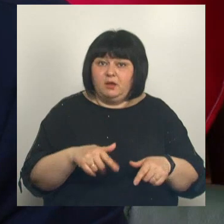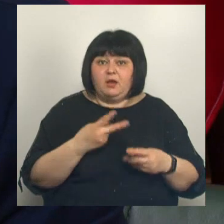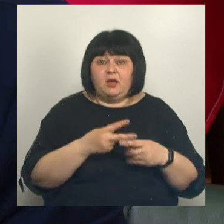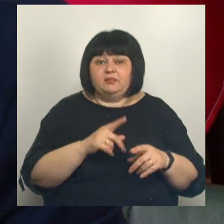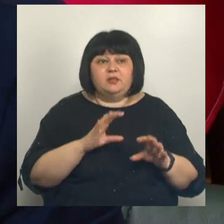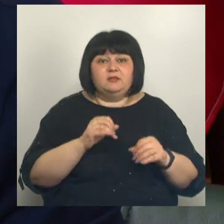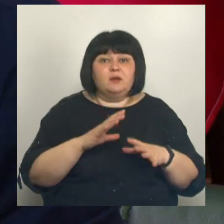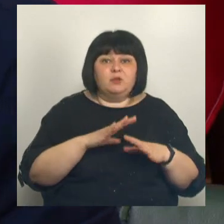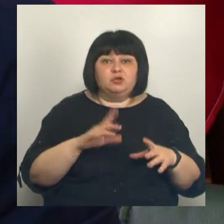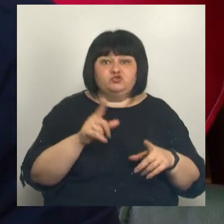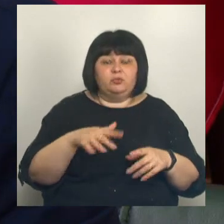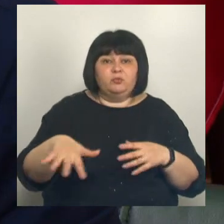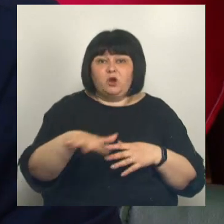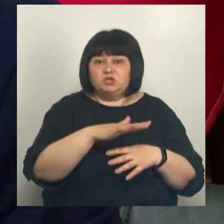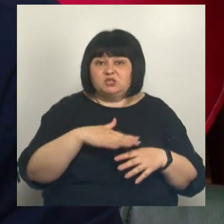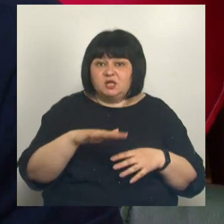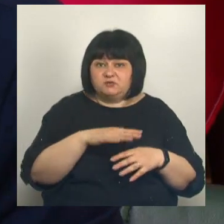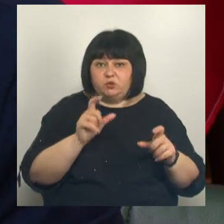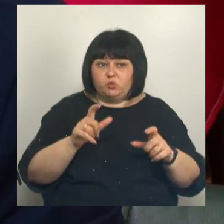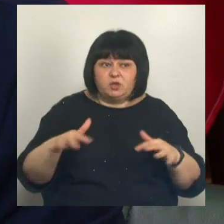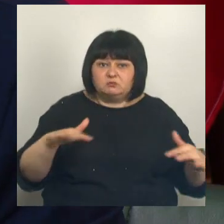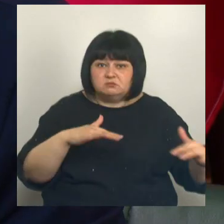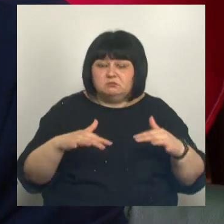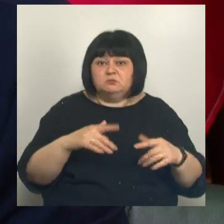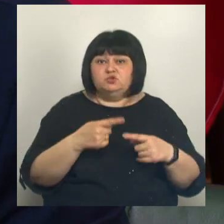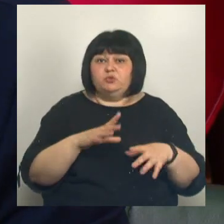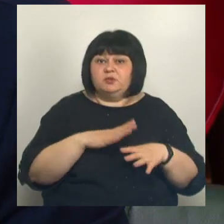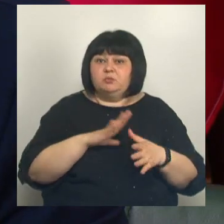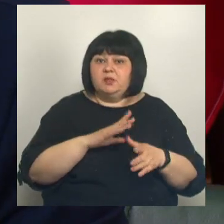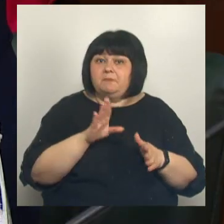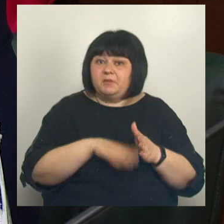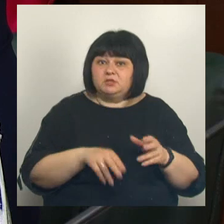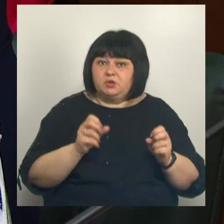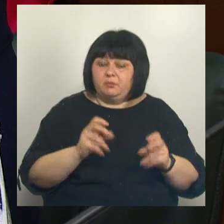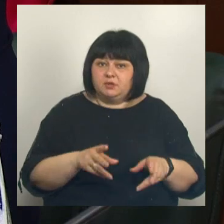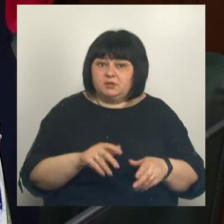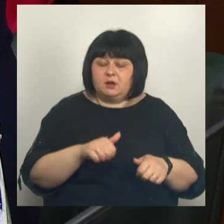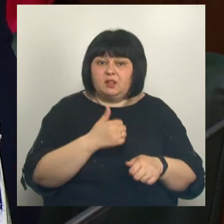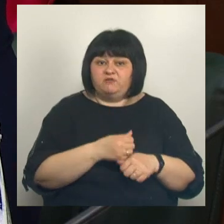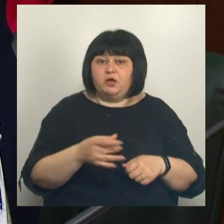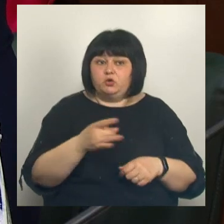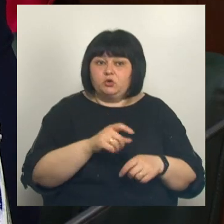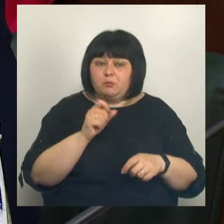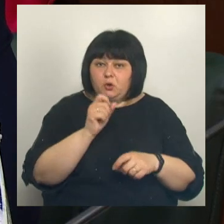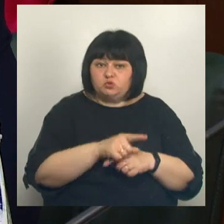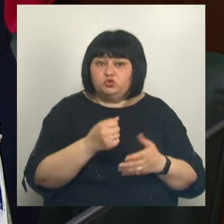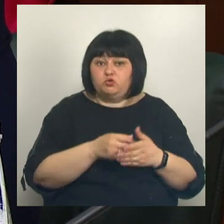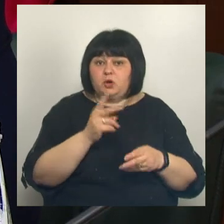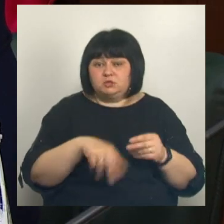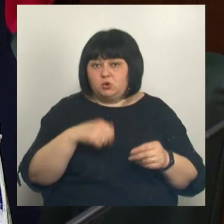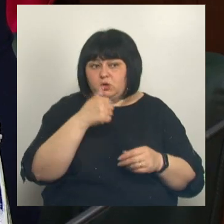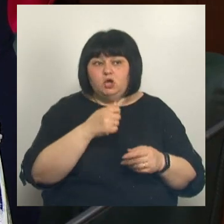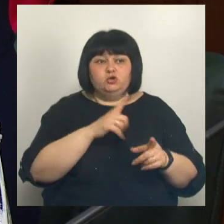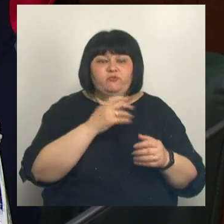перекликалось с общественными пространствами. И чтобы это было безопасно. Глава региона поручил до конца года создать в